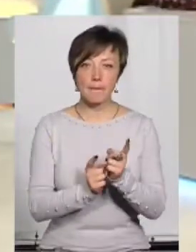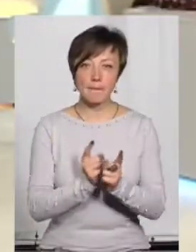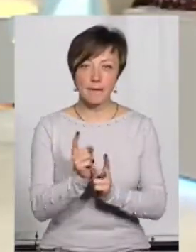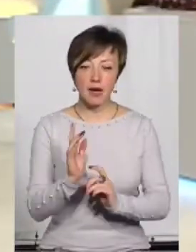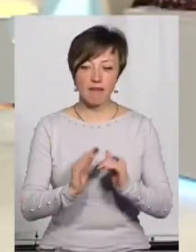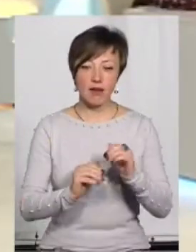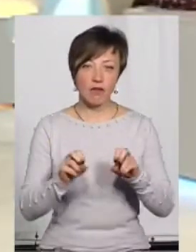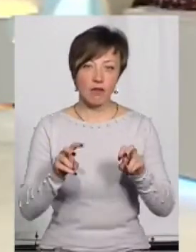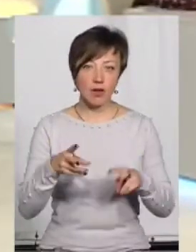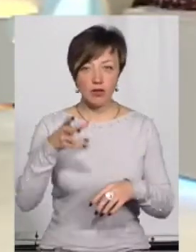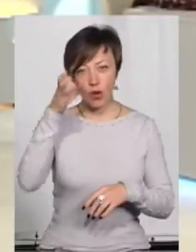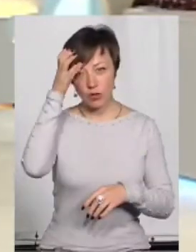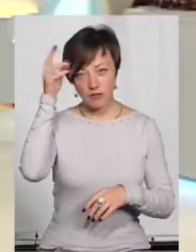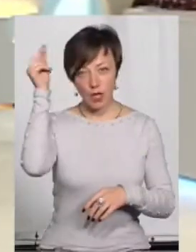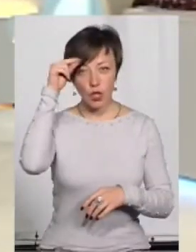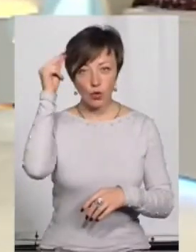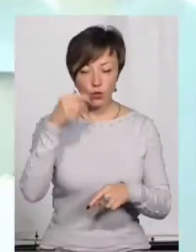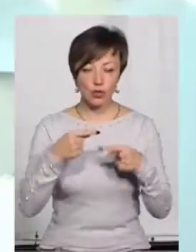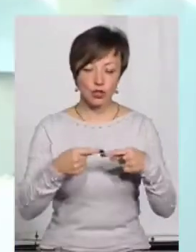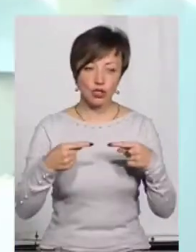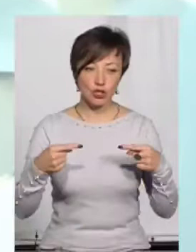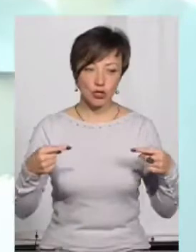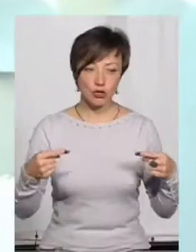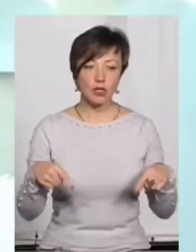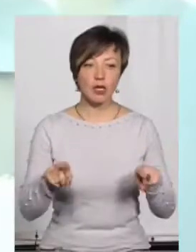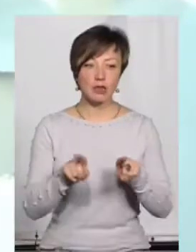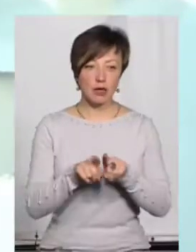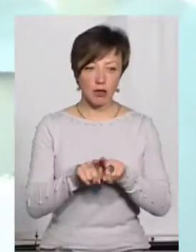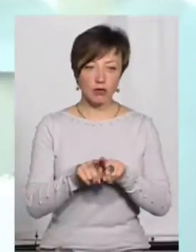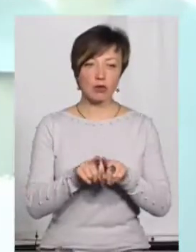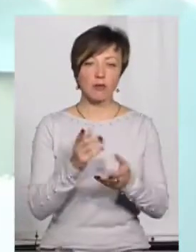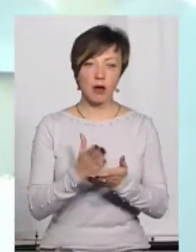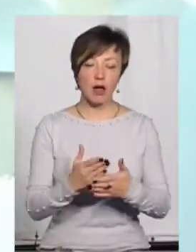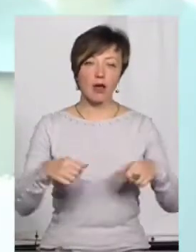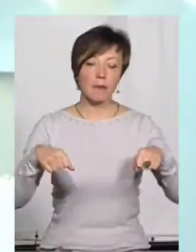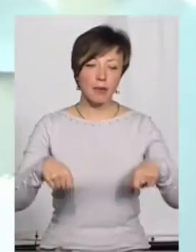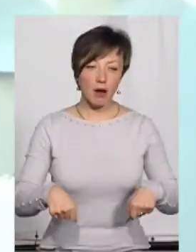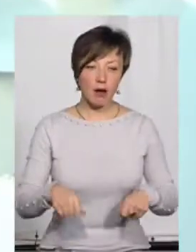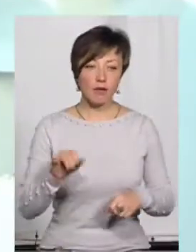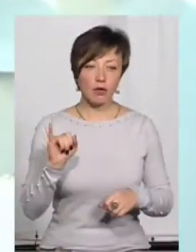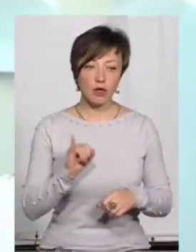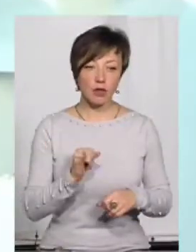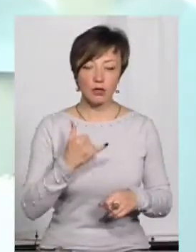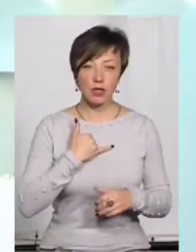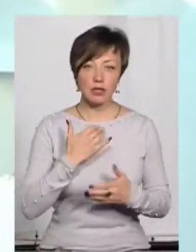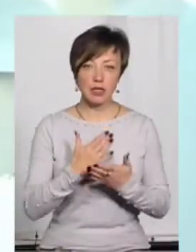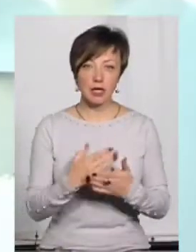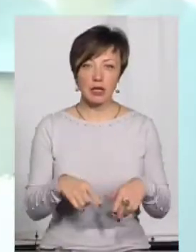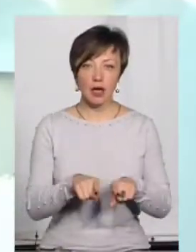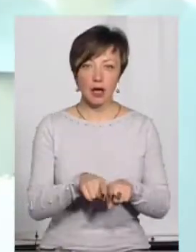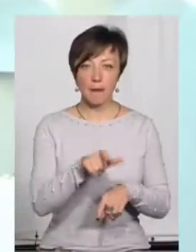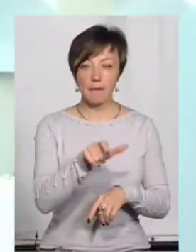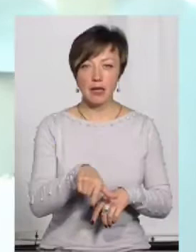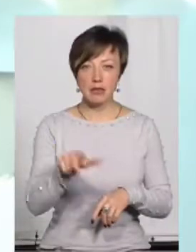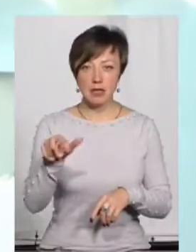перекваліфікуватися, наприклад, якісь освітні курси, там ще щось. Ось, це також вона має право, і в нас є такі пацієнти,